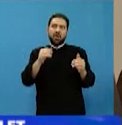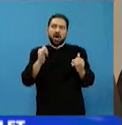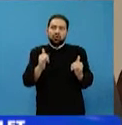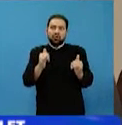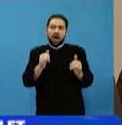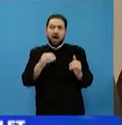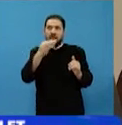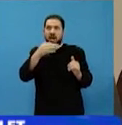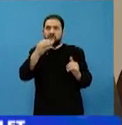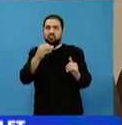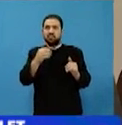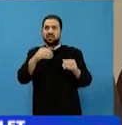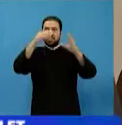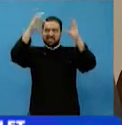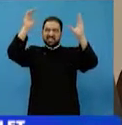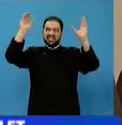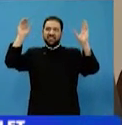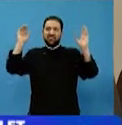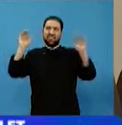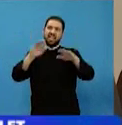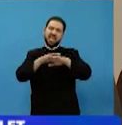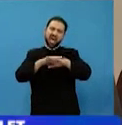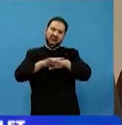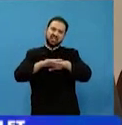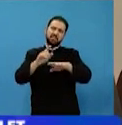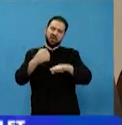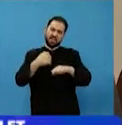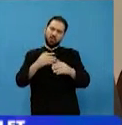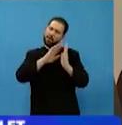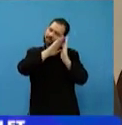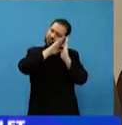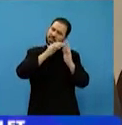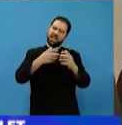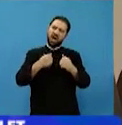sfinte că am adormit că n-am decât jumătate de plămân și mă chinui foarte tare.